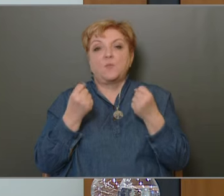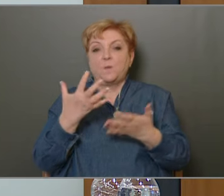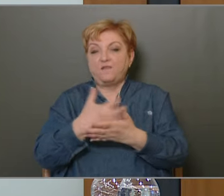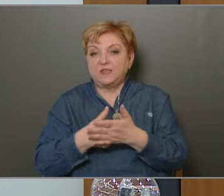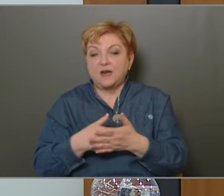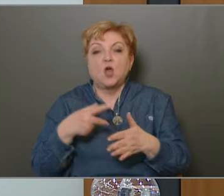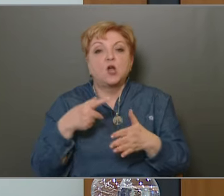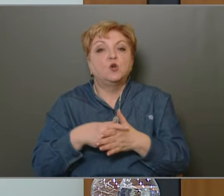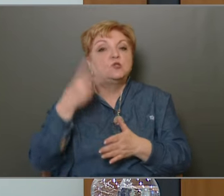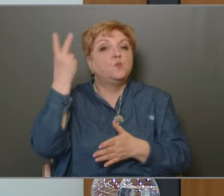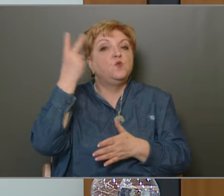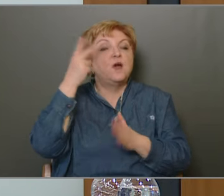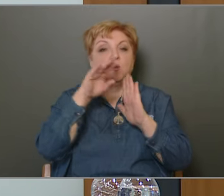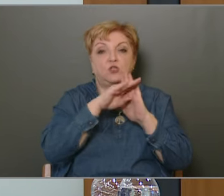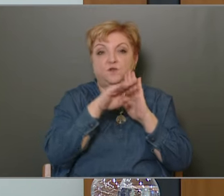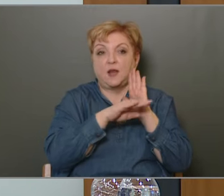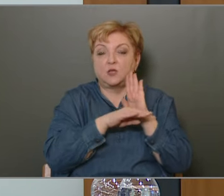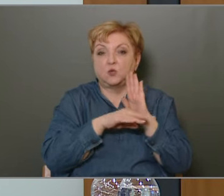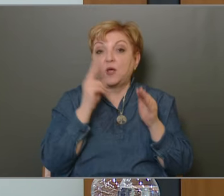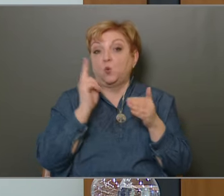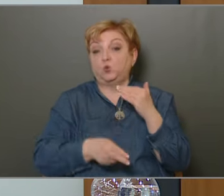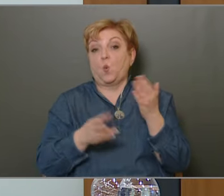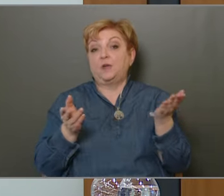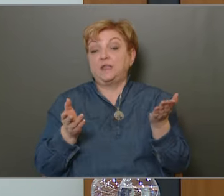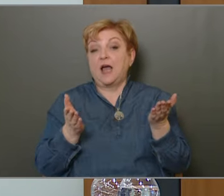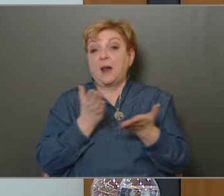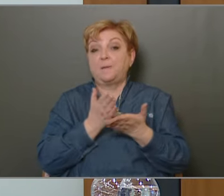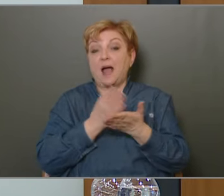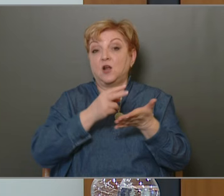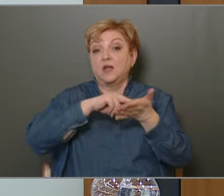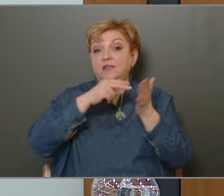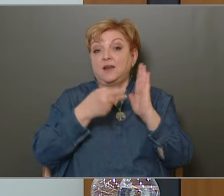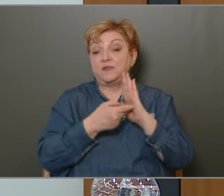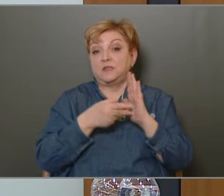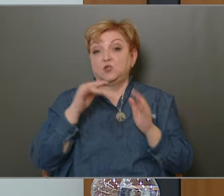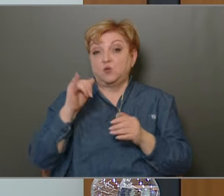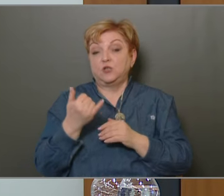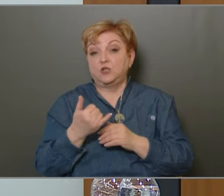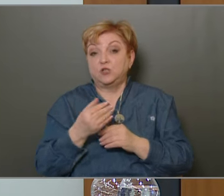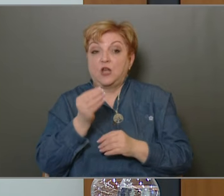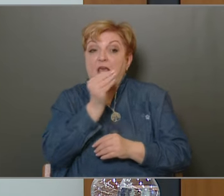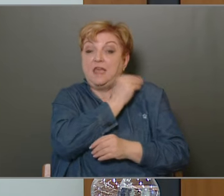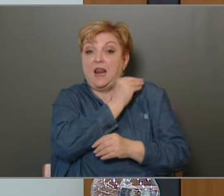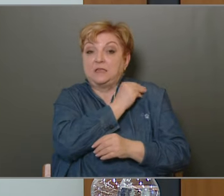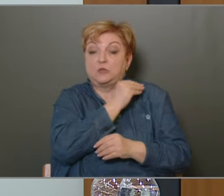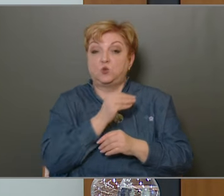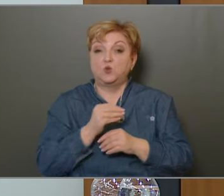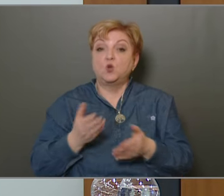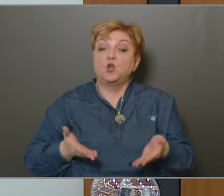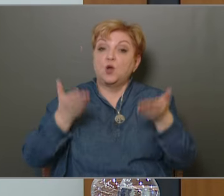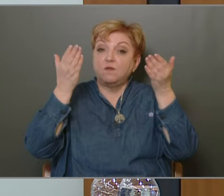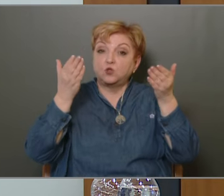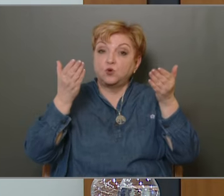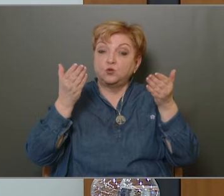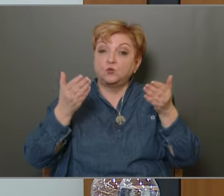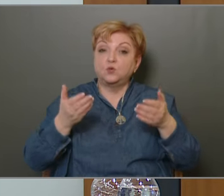közművelődési feladatoknál, ez utóbbinál már a tervezéskor is jeleztük, javasoltuk megemelni